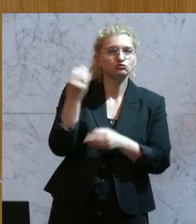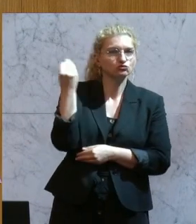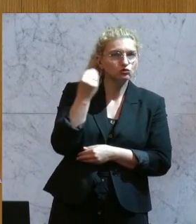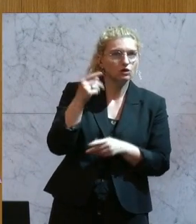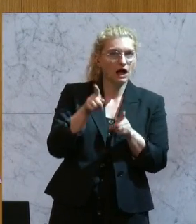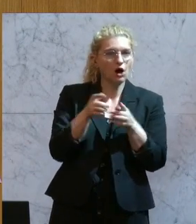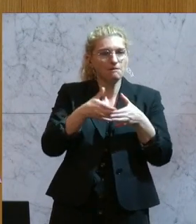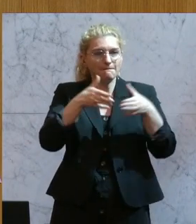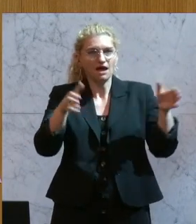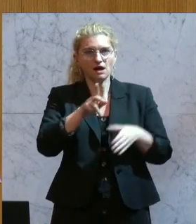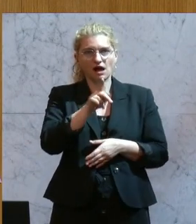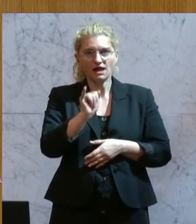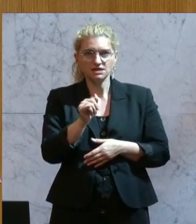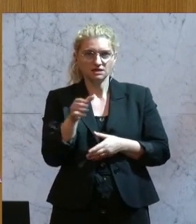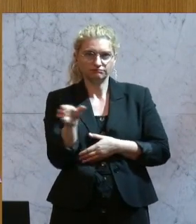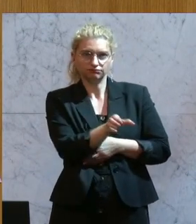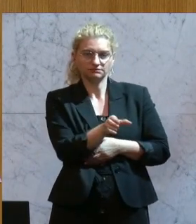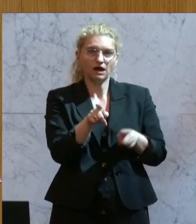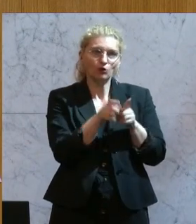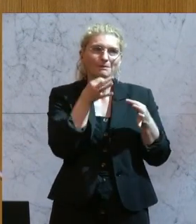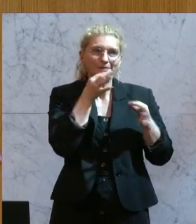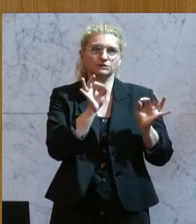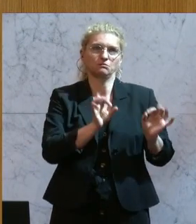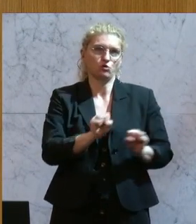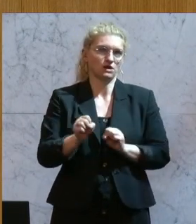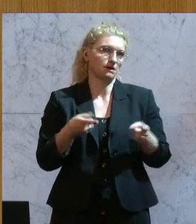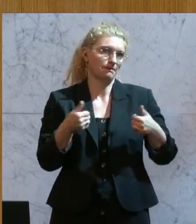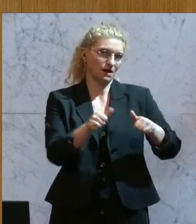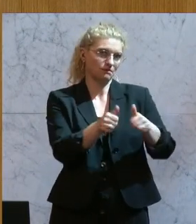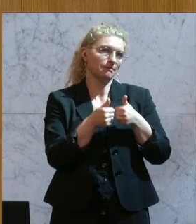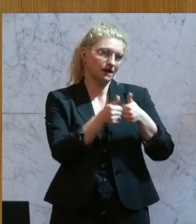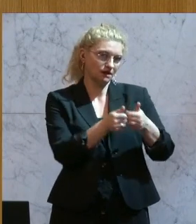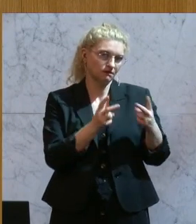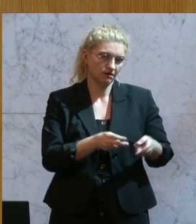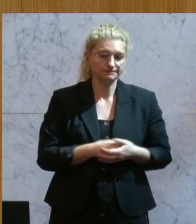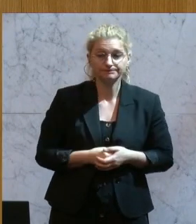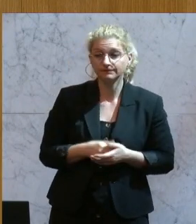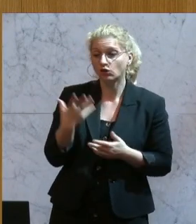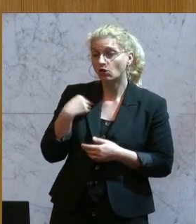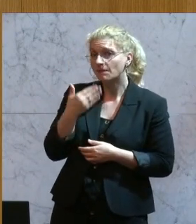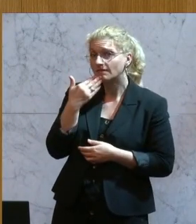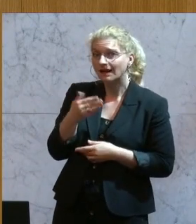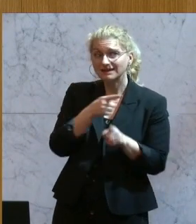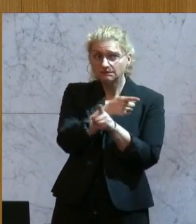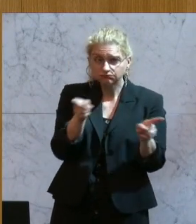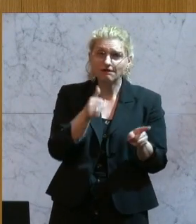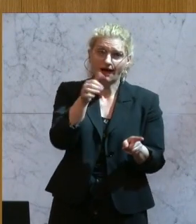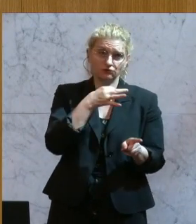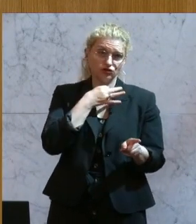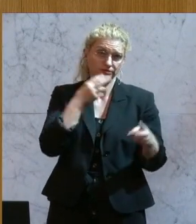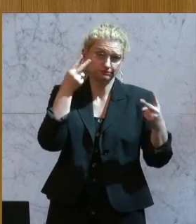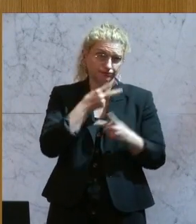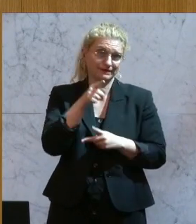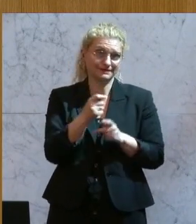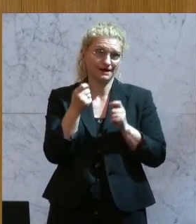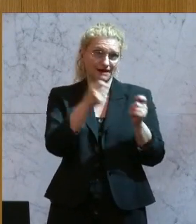auch den vermehrten KI-Einsatz bestmöglich zu begleiten. Ich danke nochmal für die Einstimmigkeit zu diesem Antrag. freue